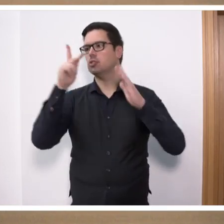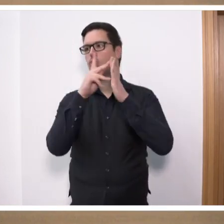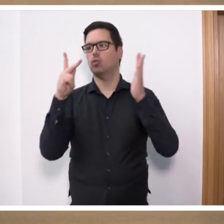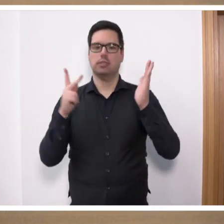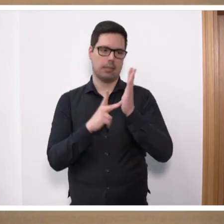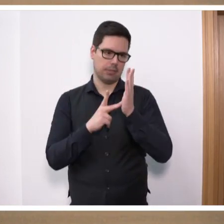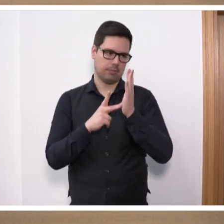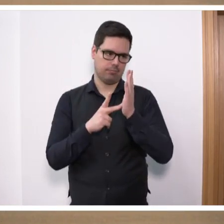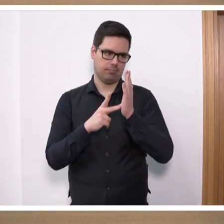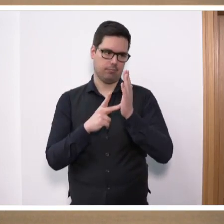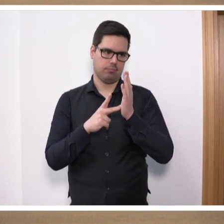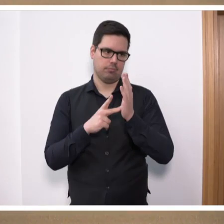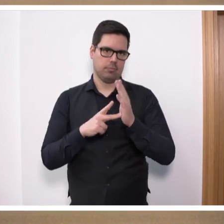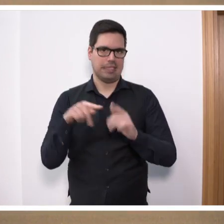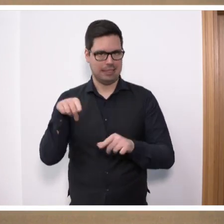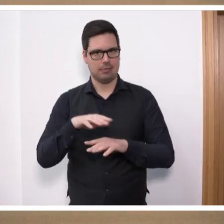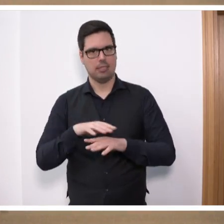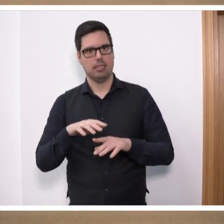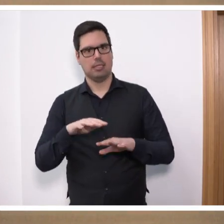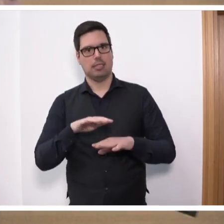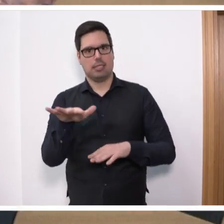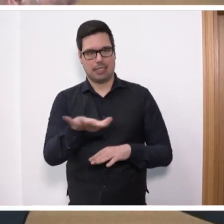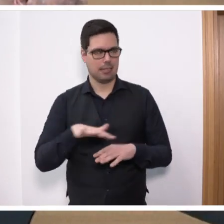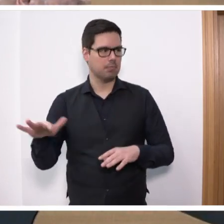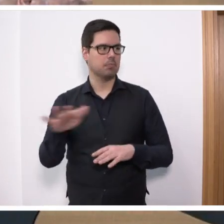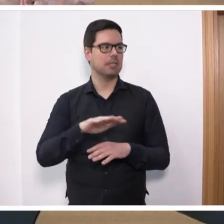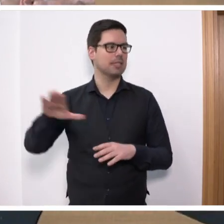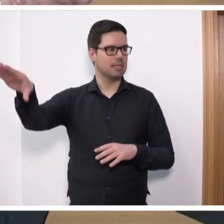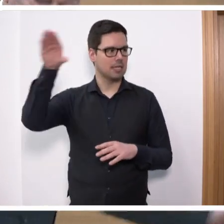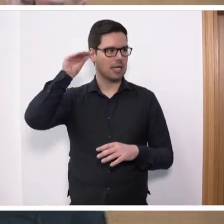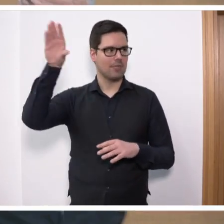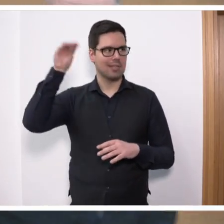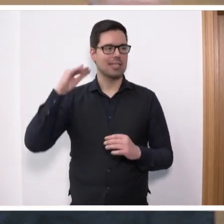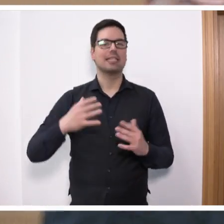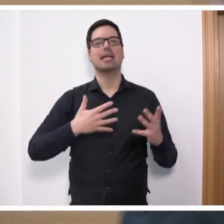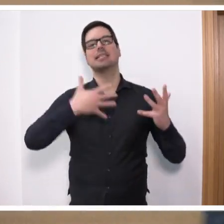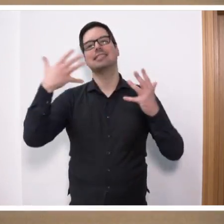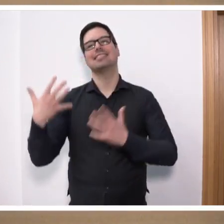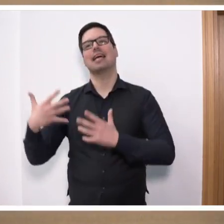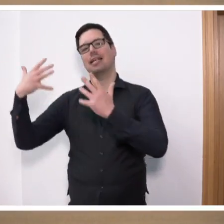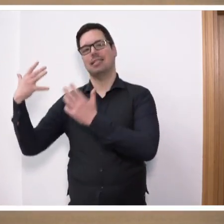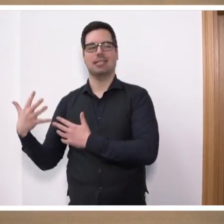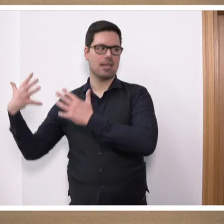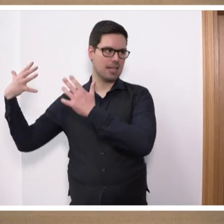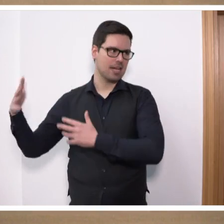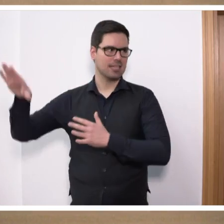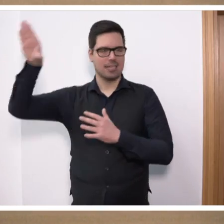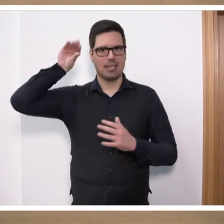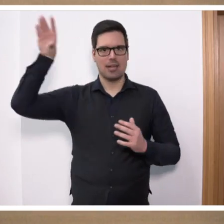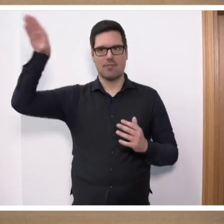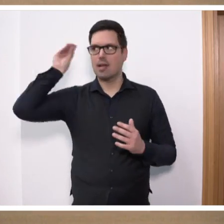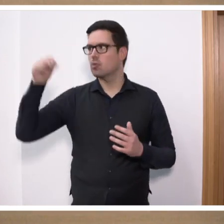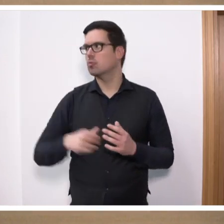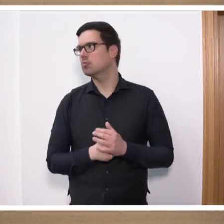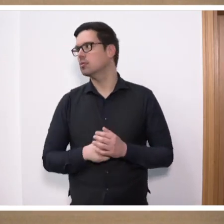Ich kann Ihnen sagen, ich habe auf diesem Gebiet einschlägige Erfahrungen, jahrzehntelange Erfahrungen. Ich könnte, ja gut, ich